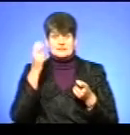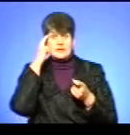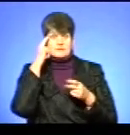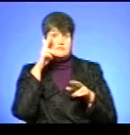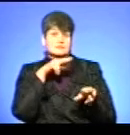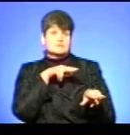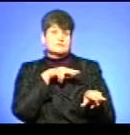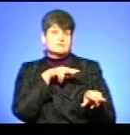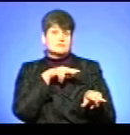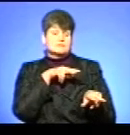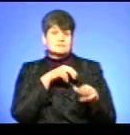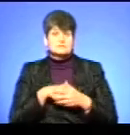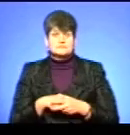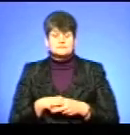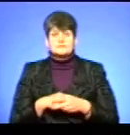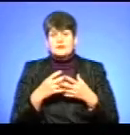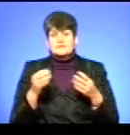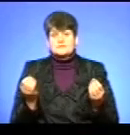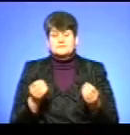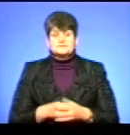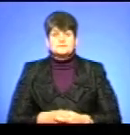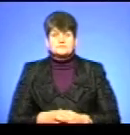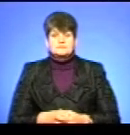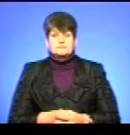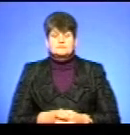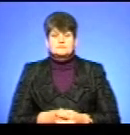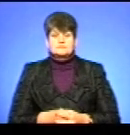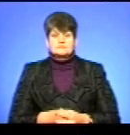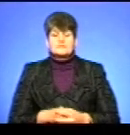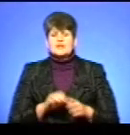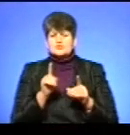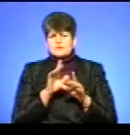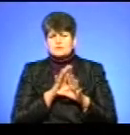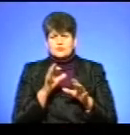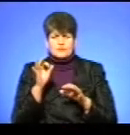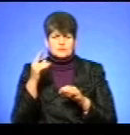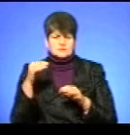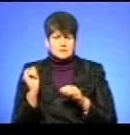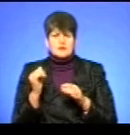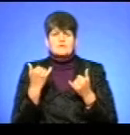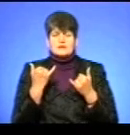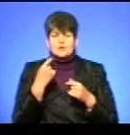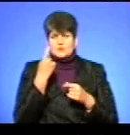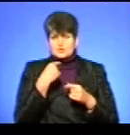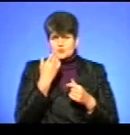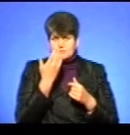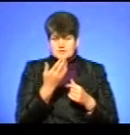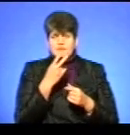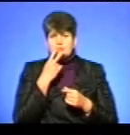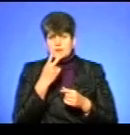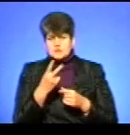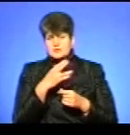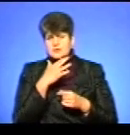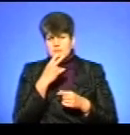пагорба. Пане Андрій, на сьогоднішній момент на прямому ефірі, яке відбувалося в облдержадміністрації, ви особисто, і це бачила,